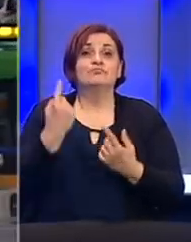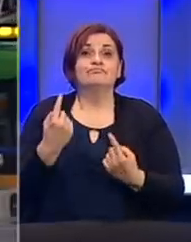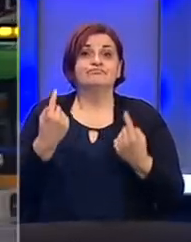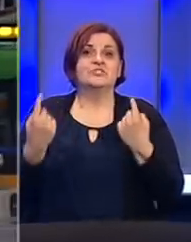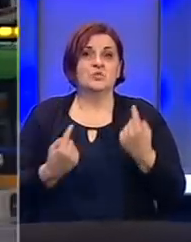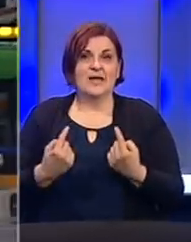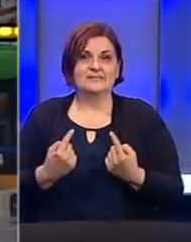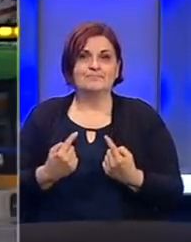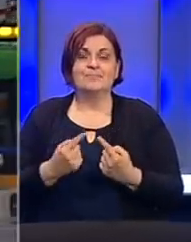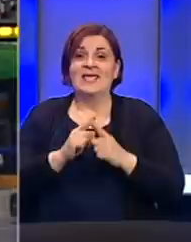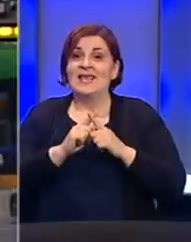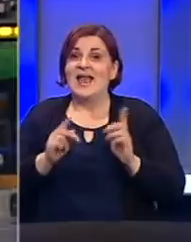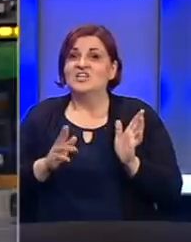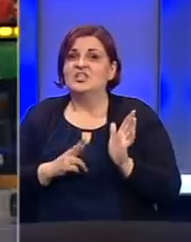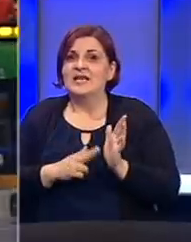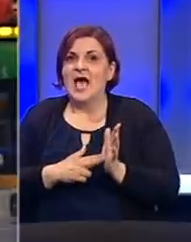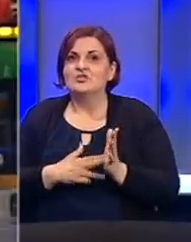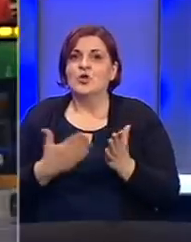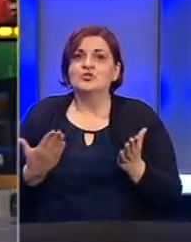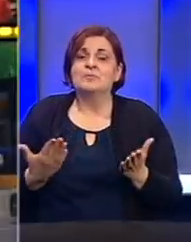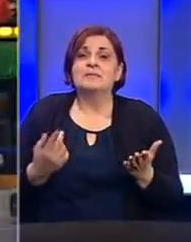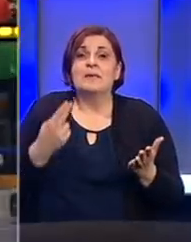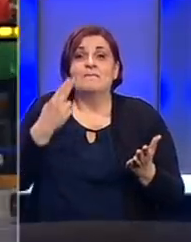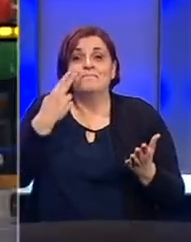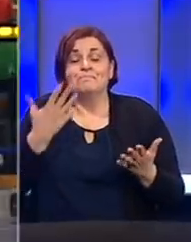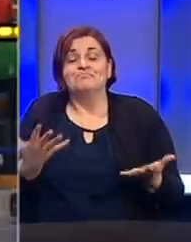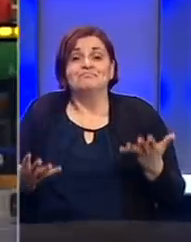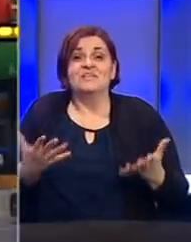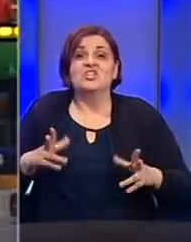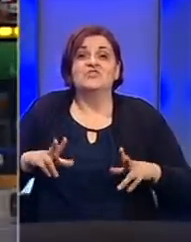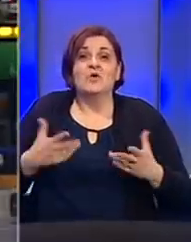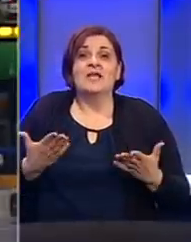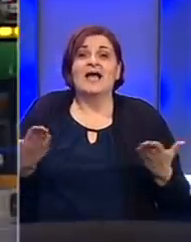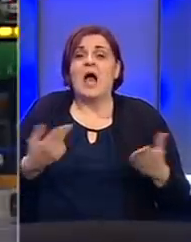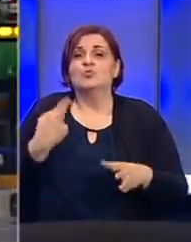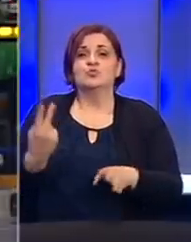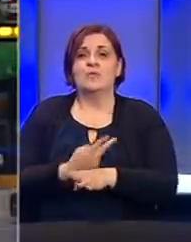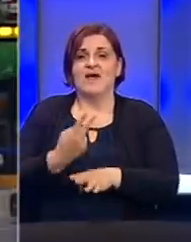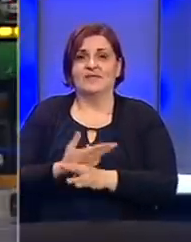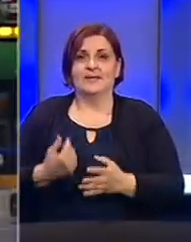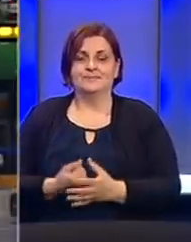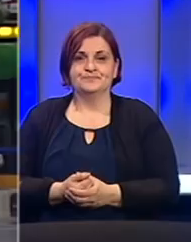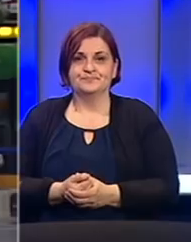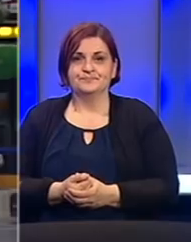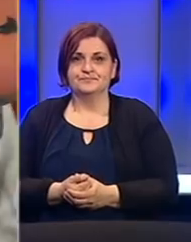novonastaloj situaciji i na različite načine održati barem privić života na koji su navikli.